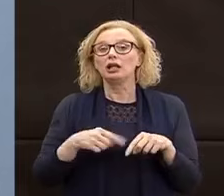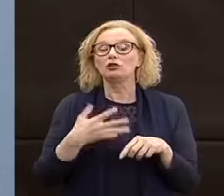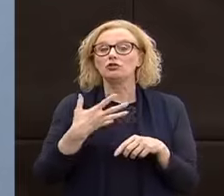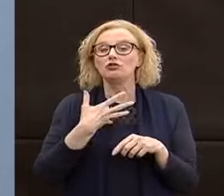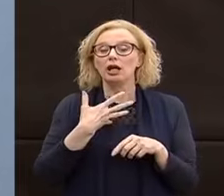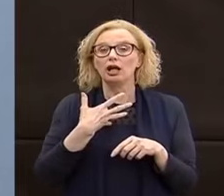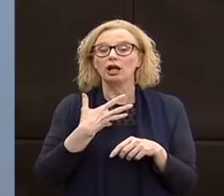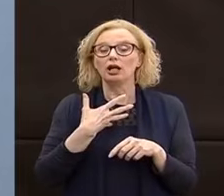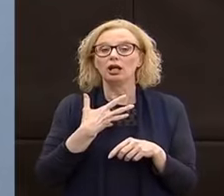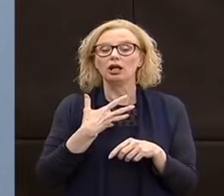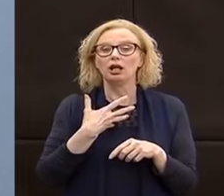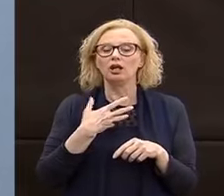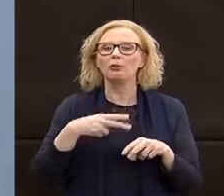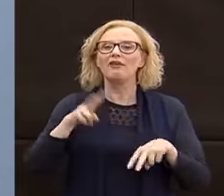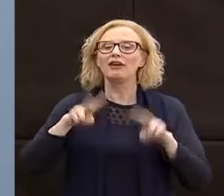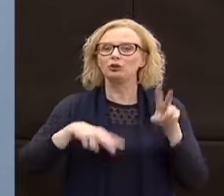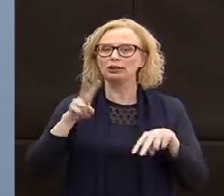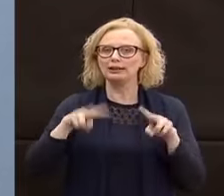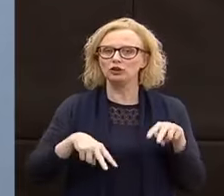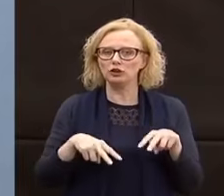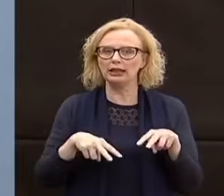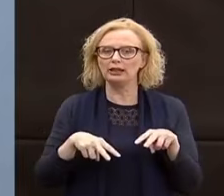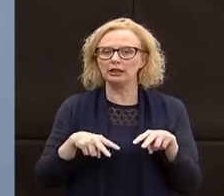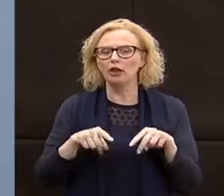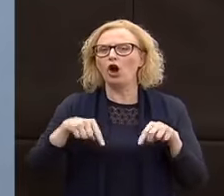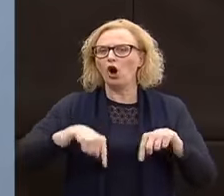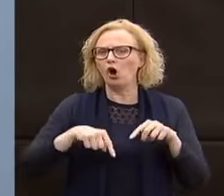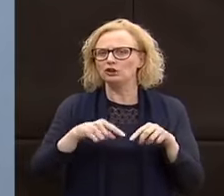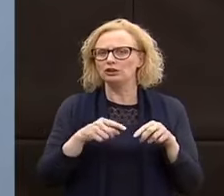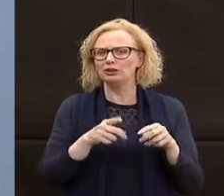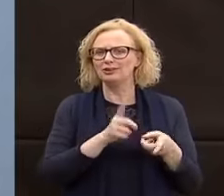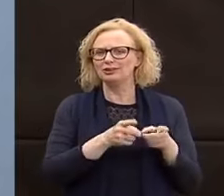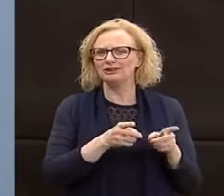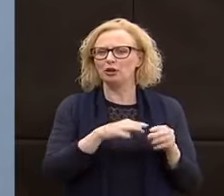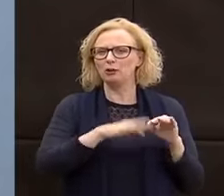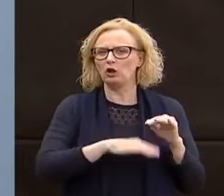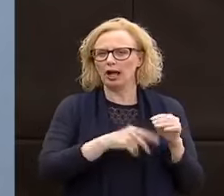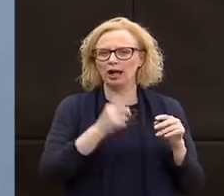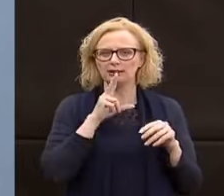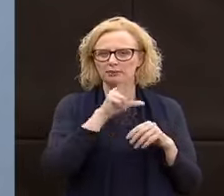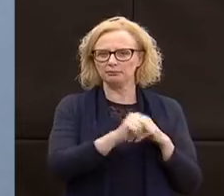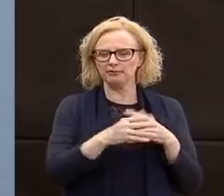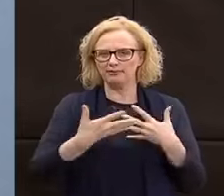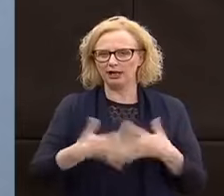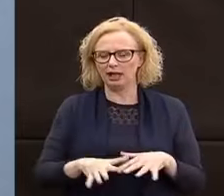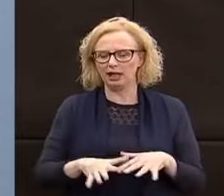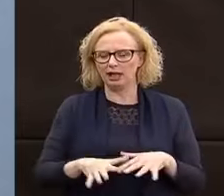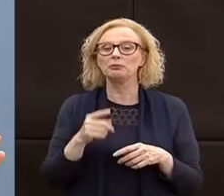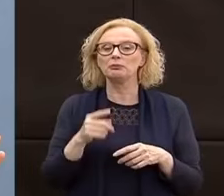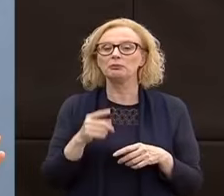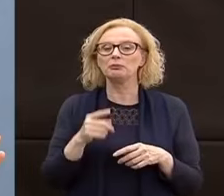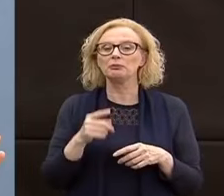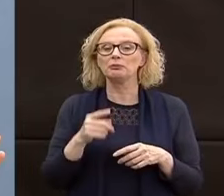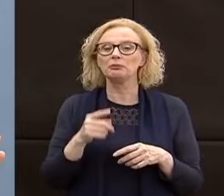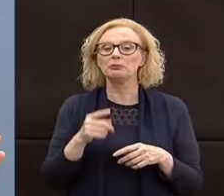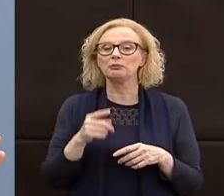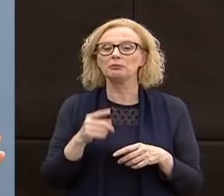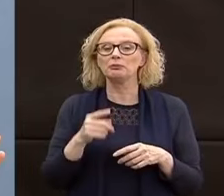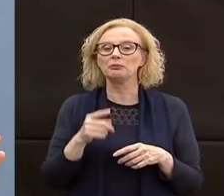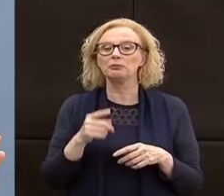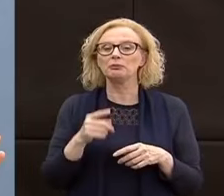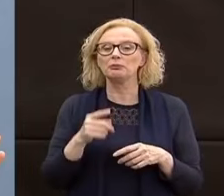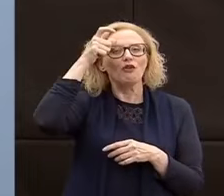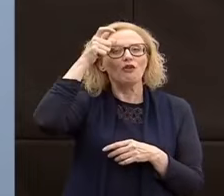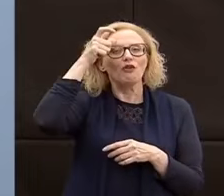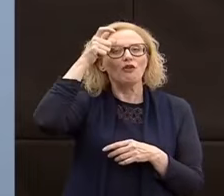quello, e questo è quello che abbiamo detto anche oggi alle minoranze, sulla base di cosa ci verrà riconosciuto dallo